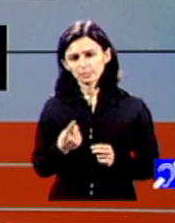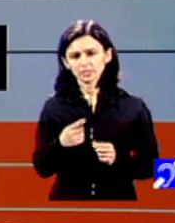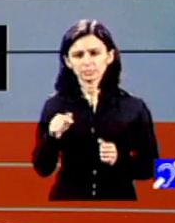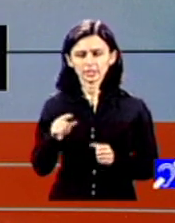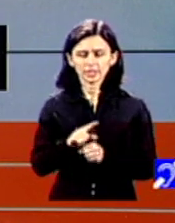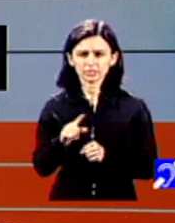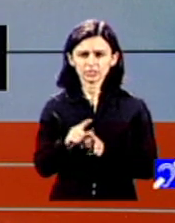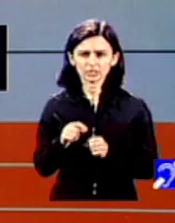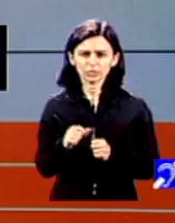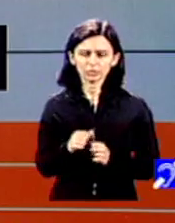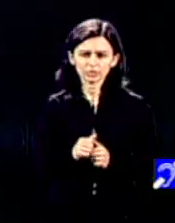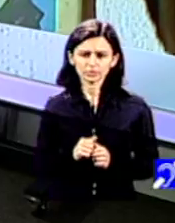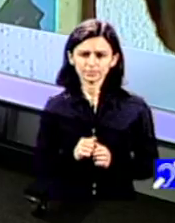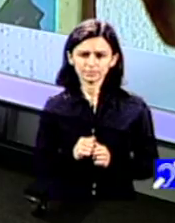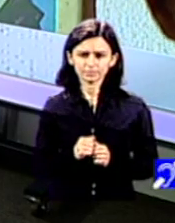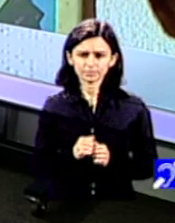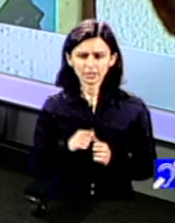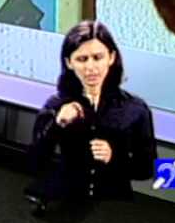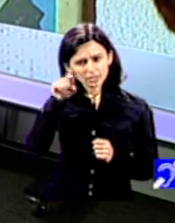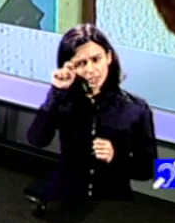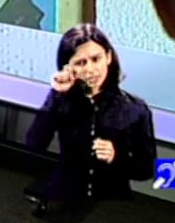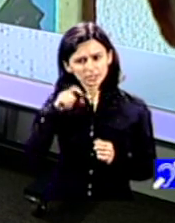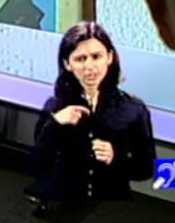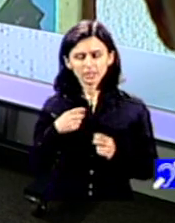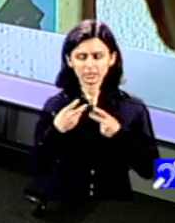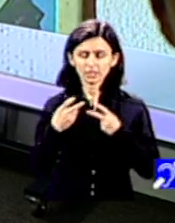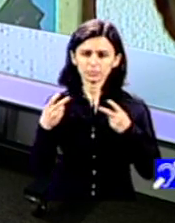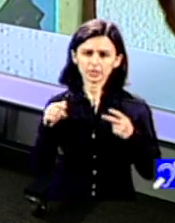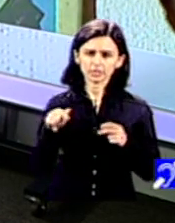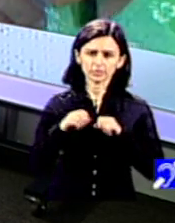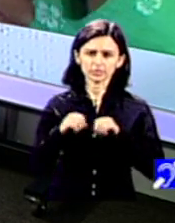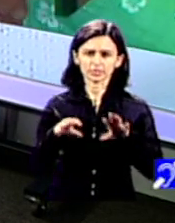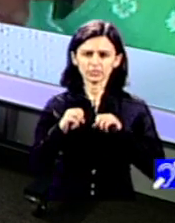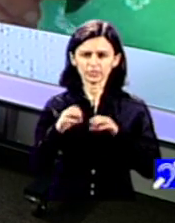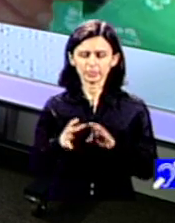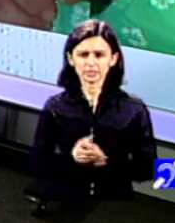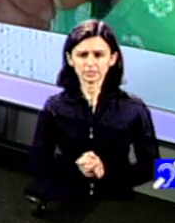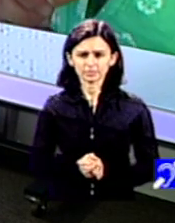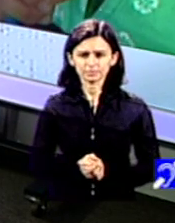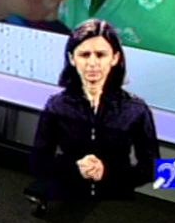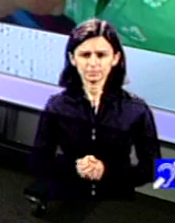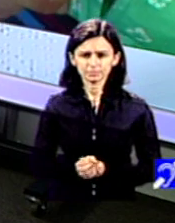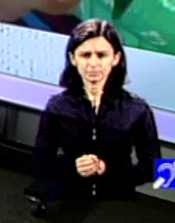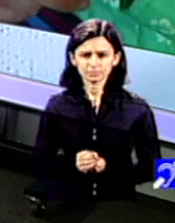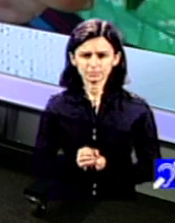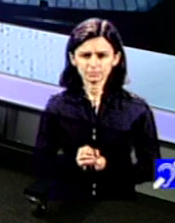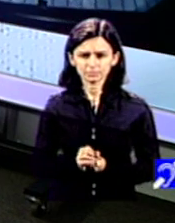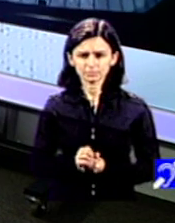-am întrerupt, dar consideri relevantă această informație? Vă înțeleg